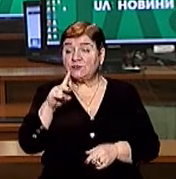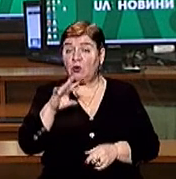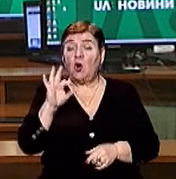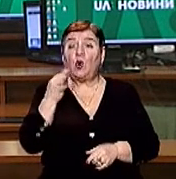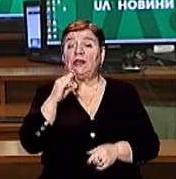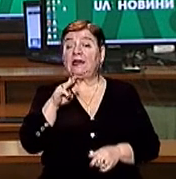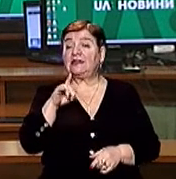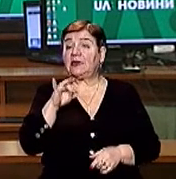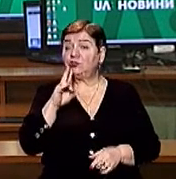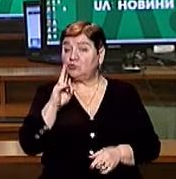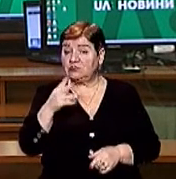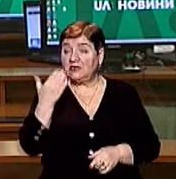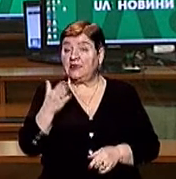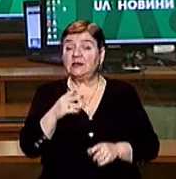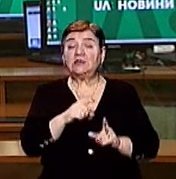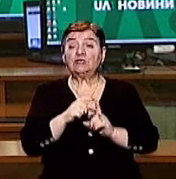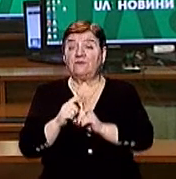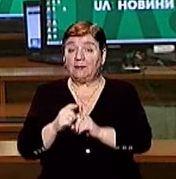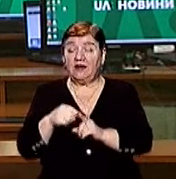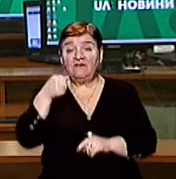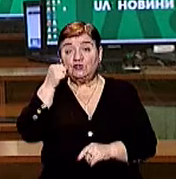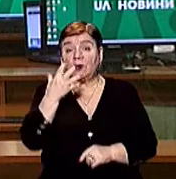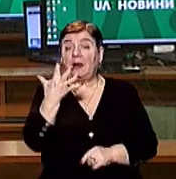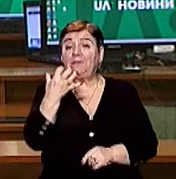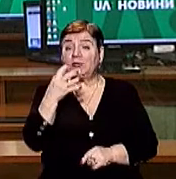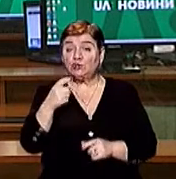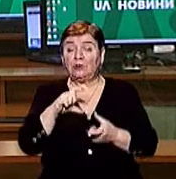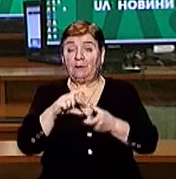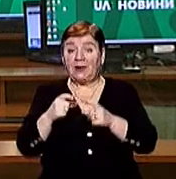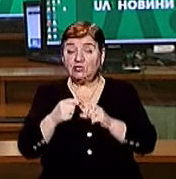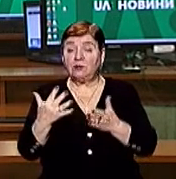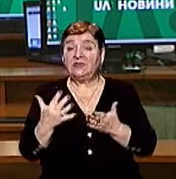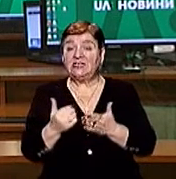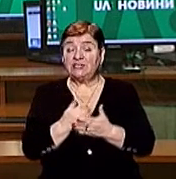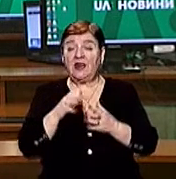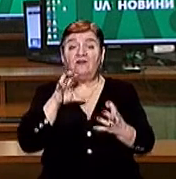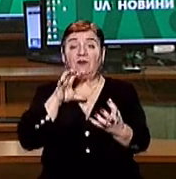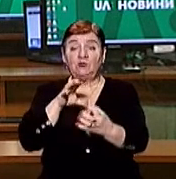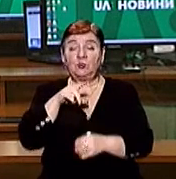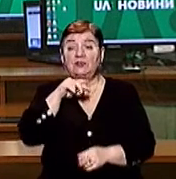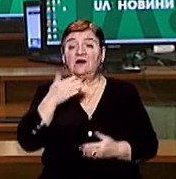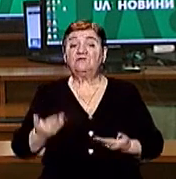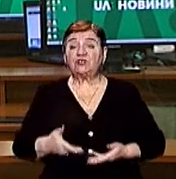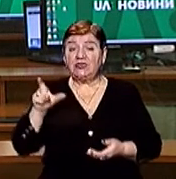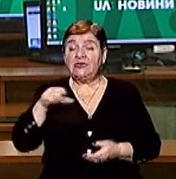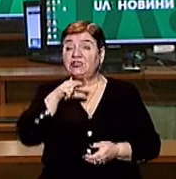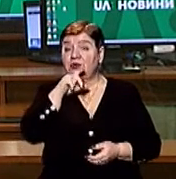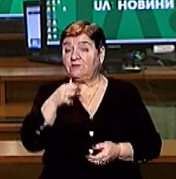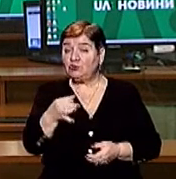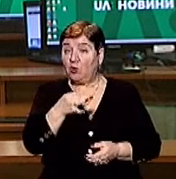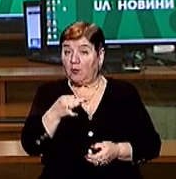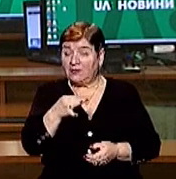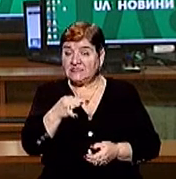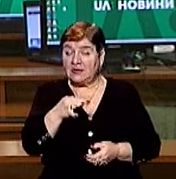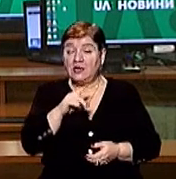Олена Трачук За її словами, вчора ввечері 500 пачок знайшли в мікроавтобусі жителя Чернівецької області у пункті пропуску